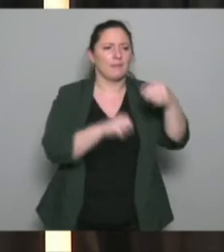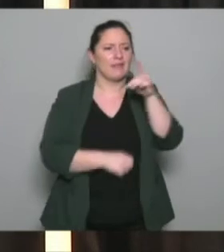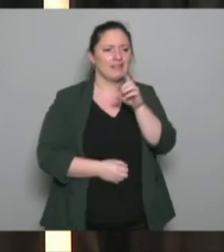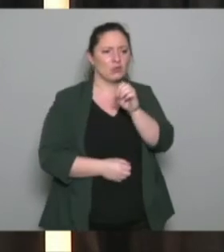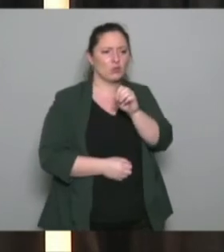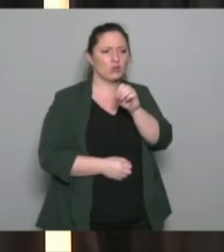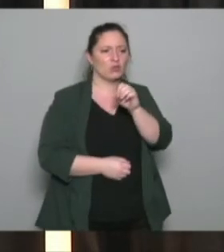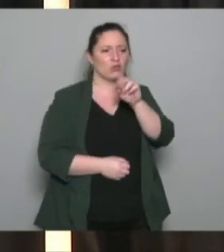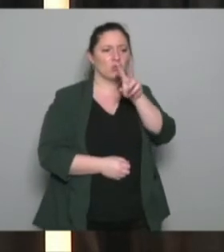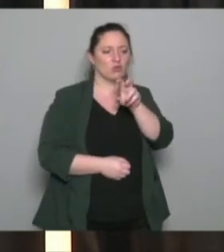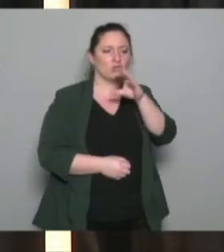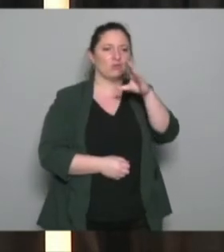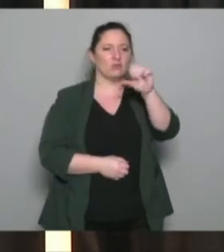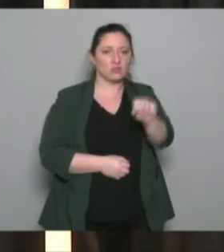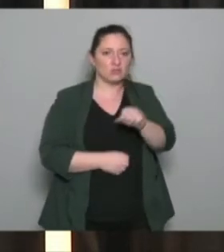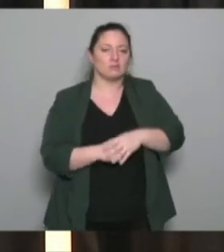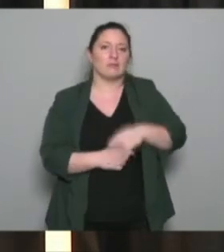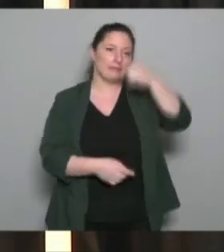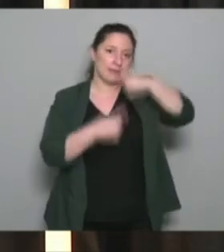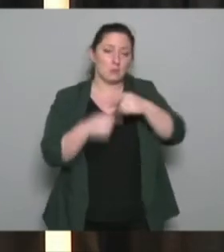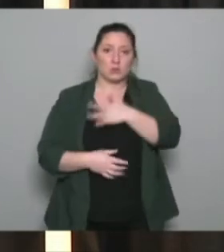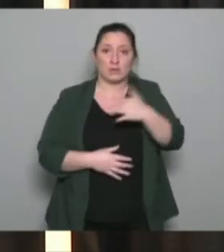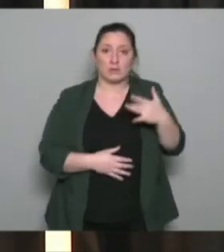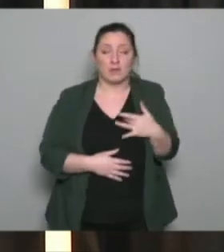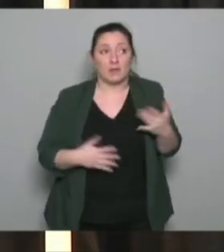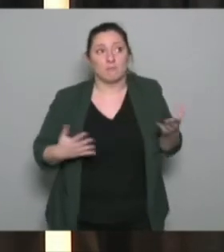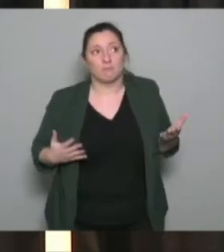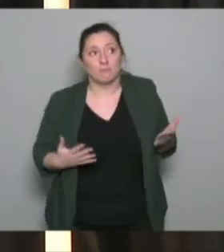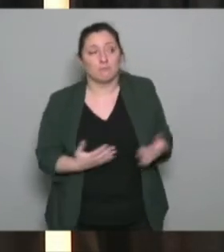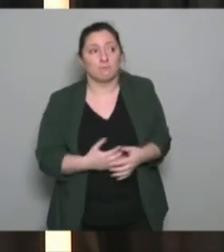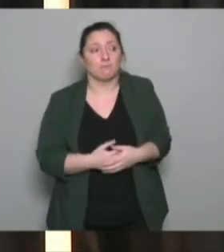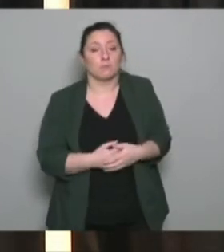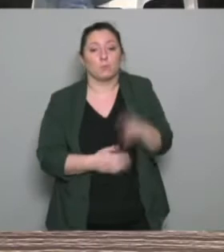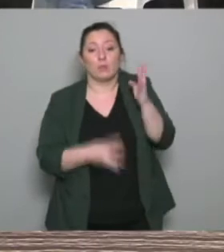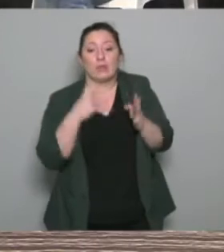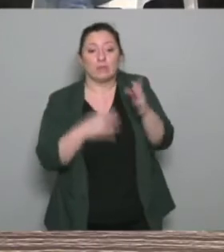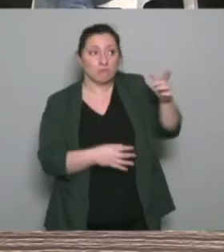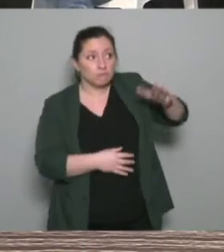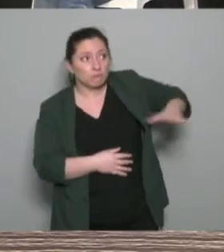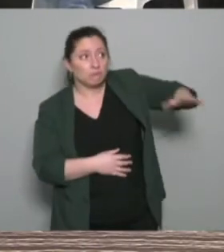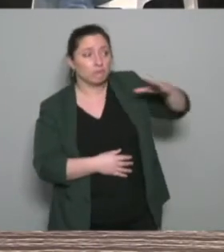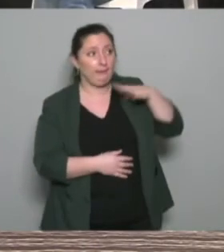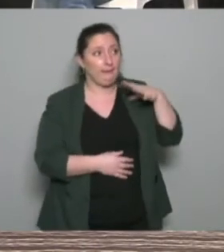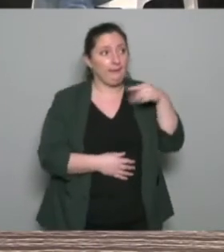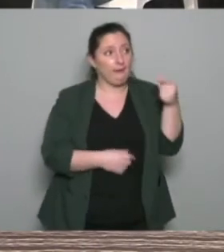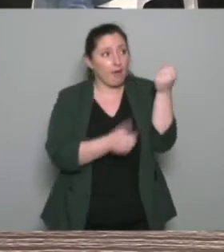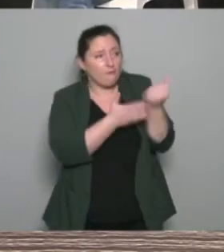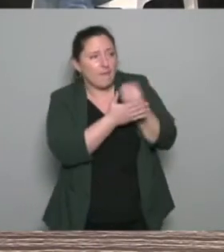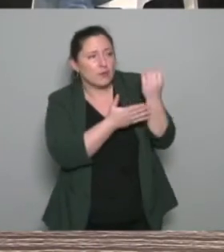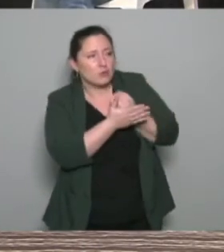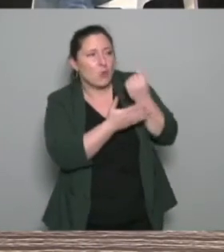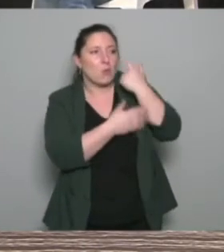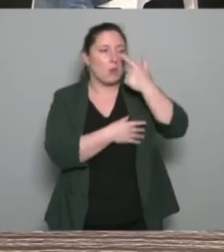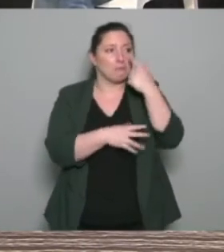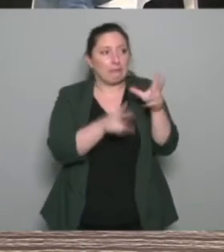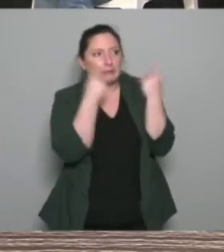sur la santé et donc est-ce que vous avez en tout cas des données qui nous permettent de dire quels sont les choix qui